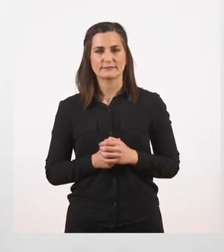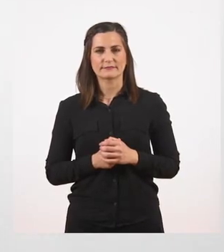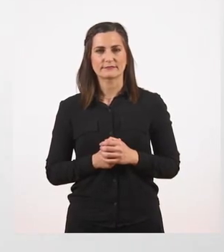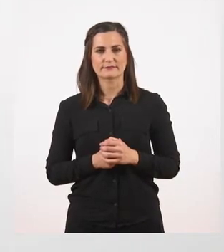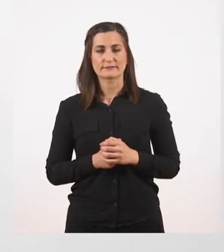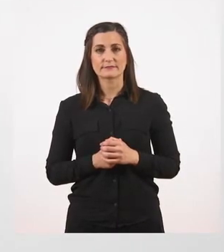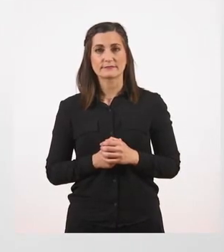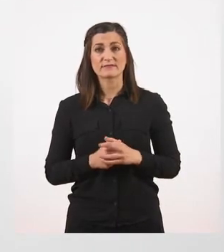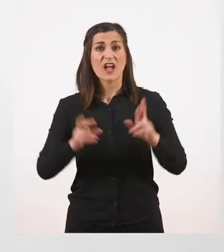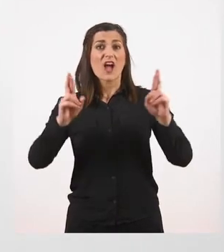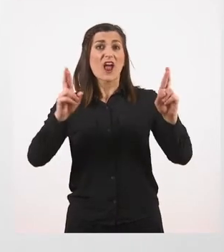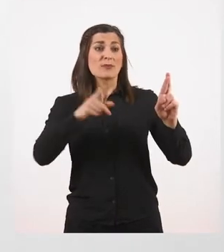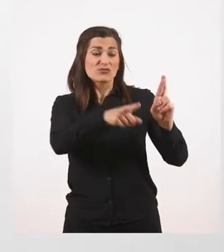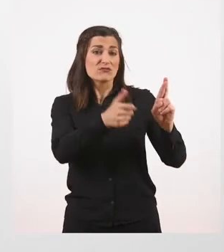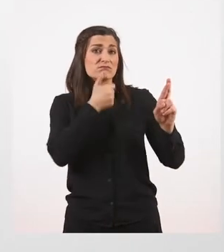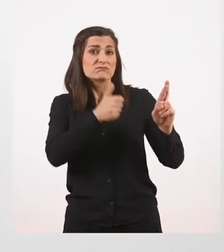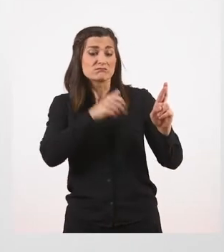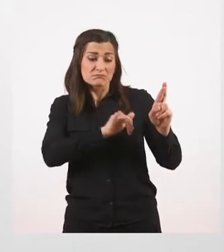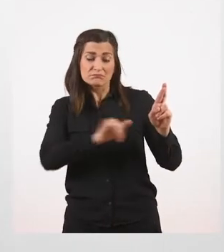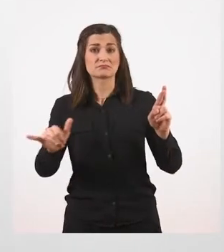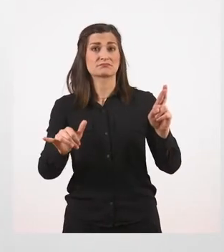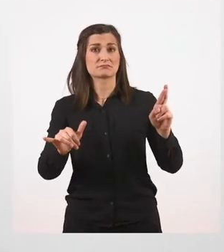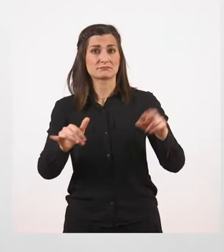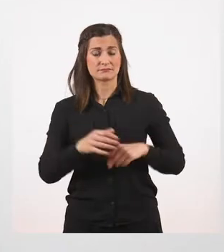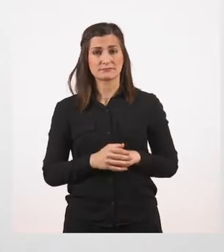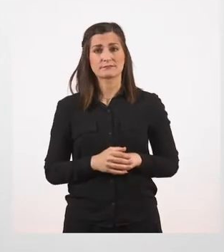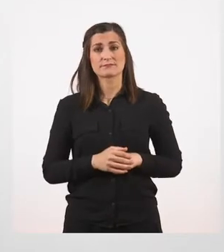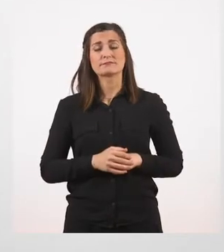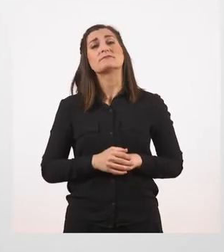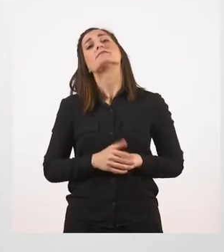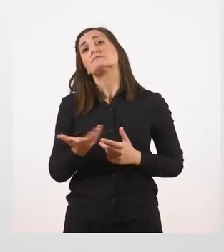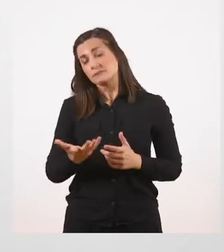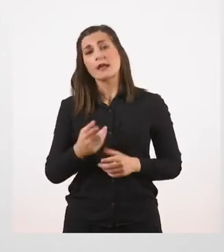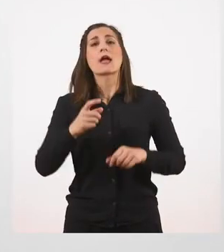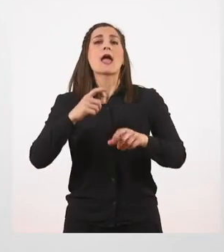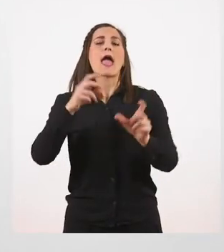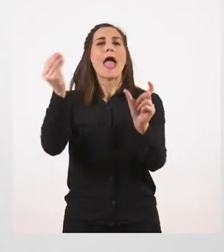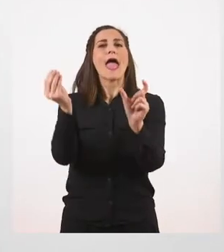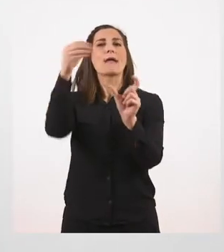Ελπίζω να μην υποφέρεις πια. Έχουμε ένα χρονικό επίρρημα.